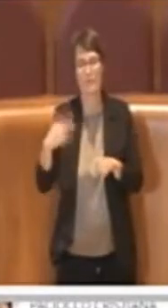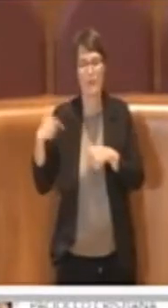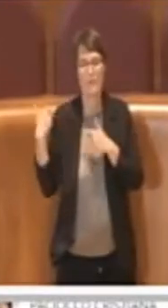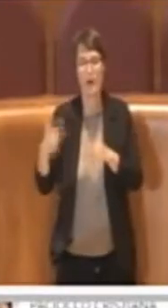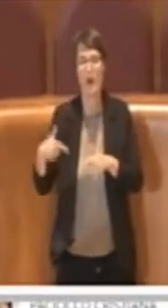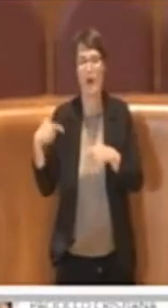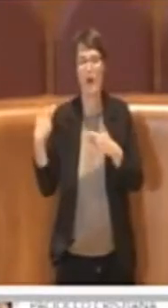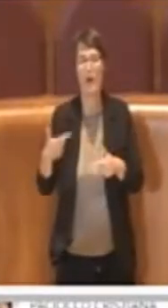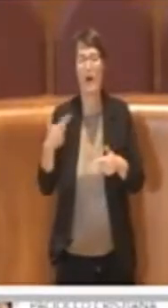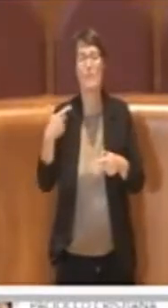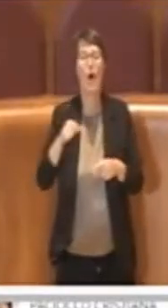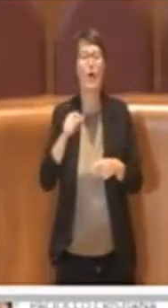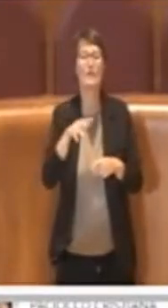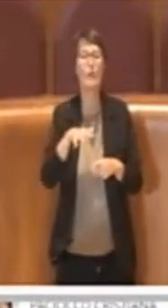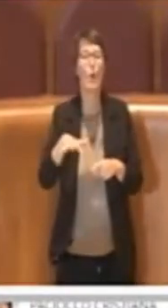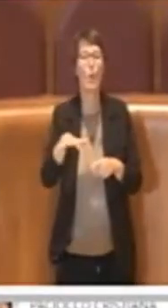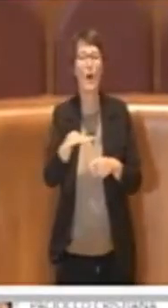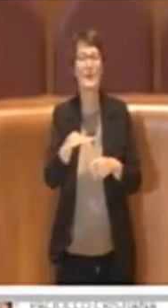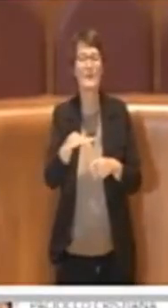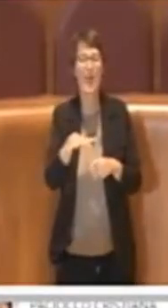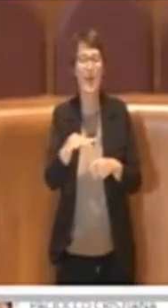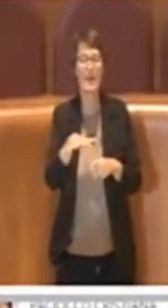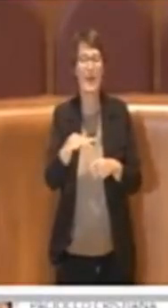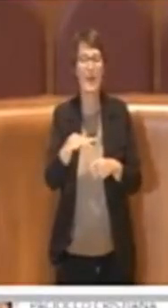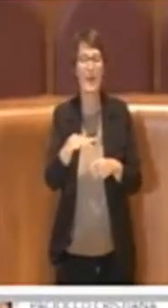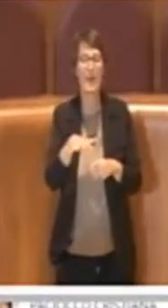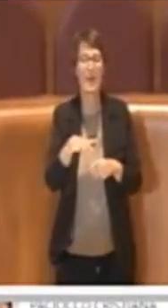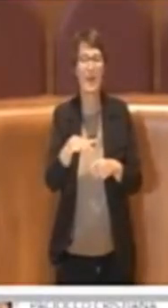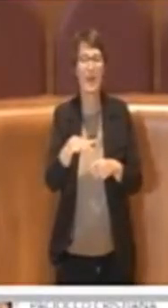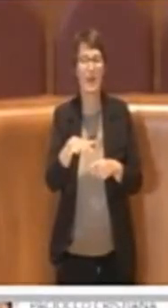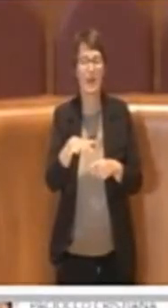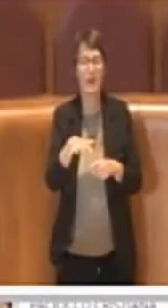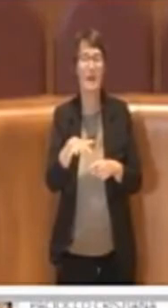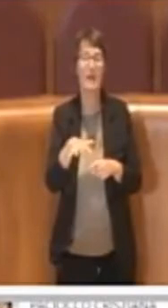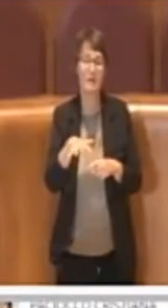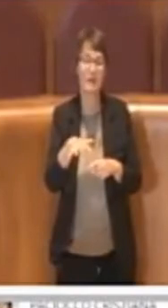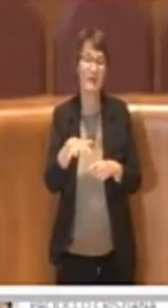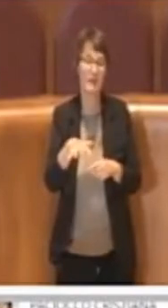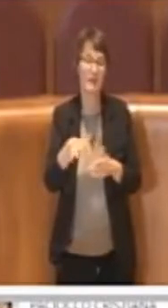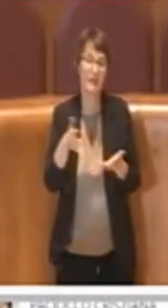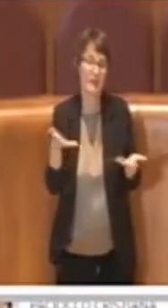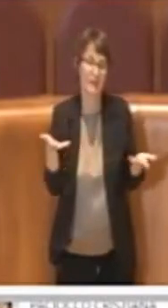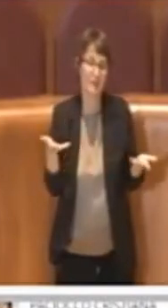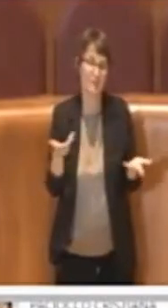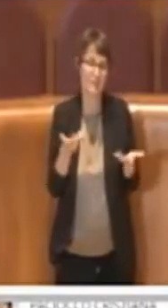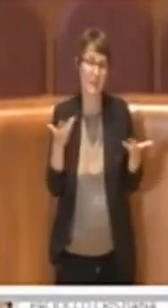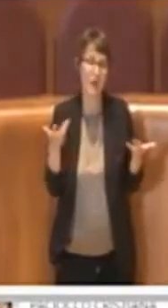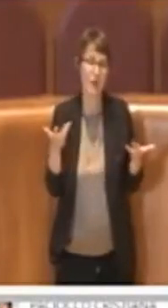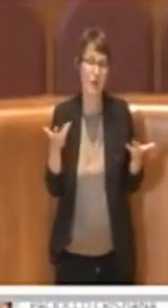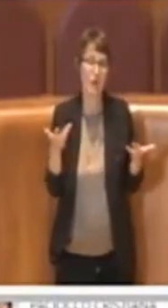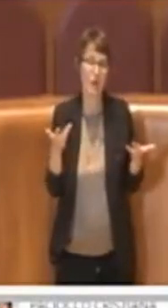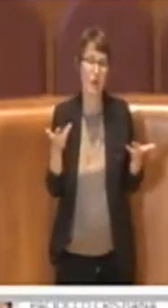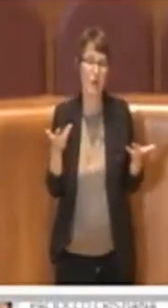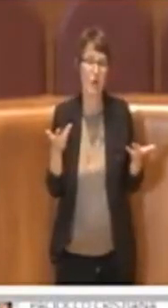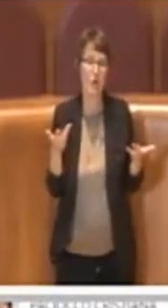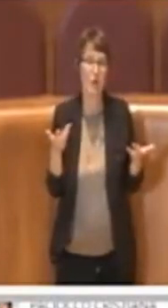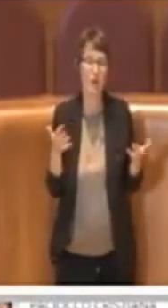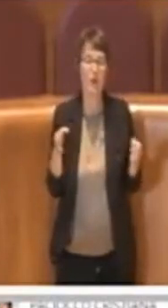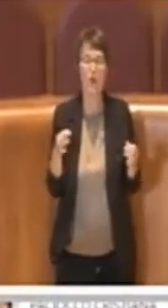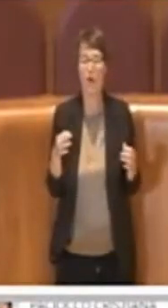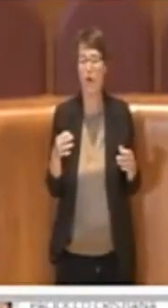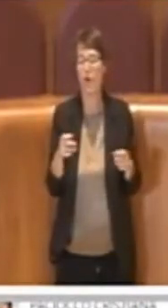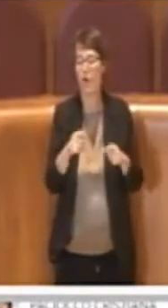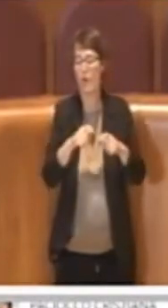è un quartiere, una parte del municipio molto dalle frontiere di